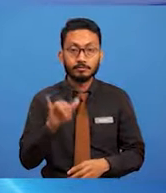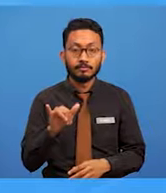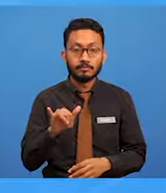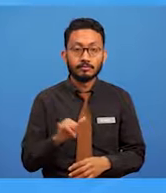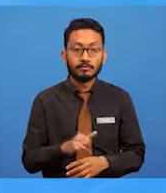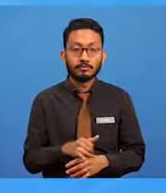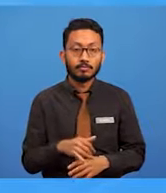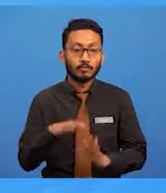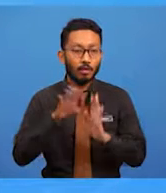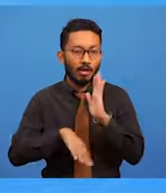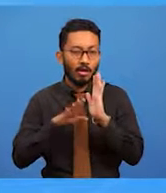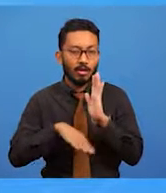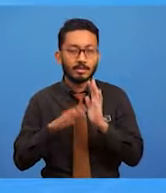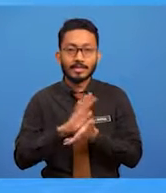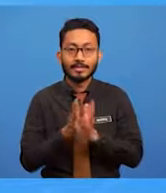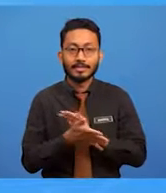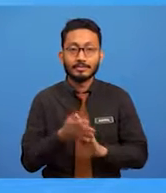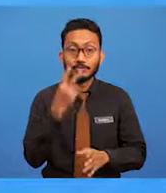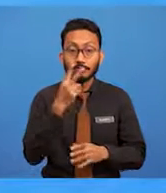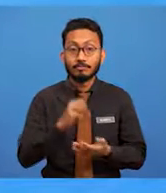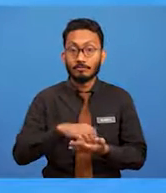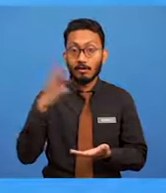mahal dan berkualiti tinggi.